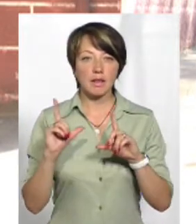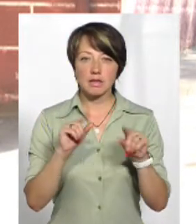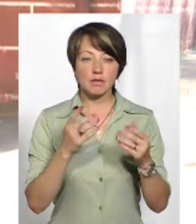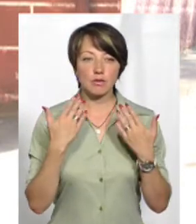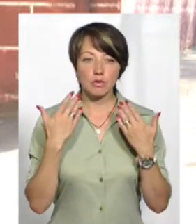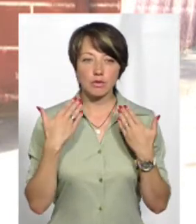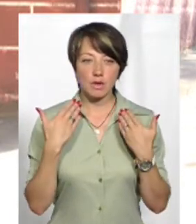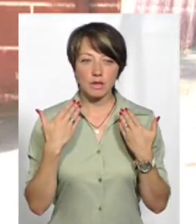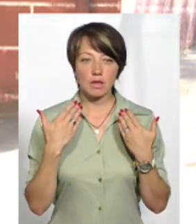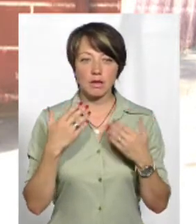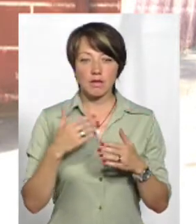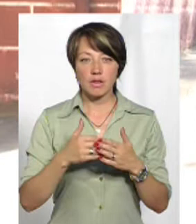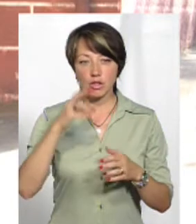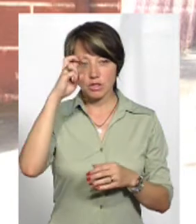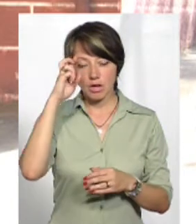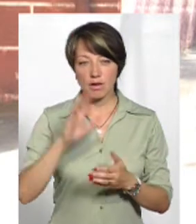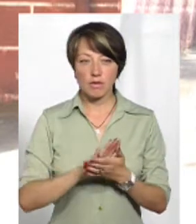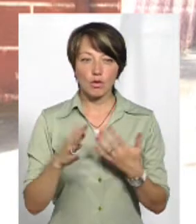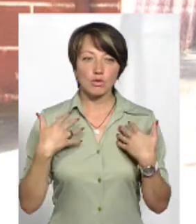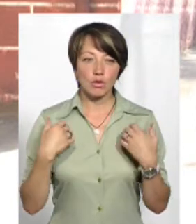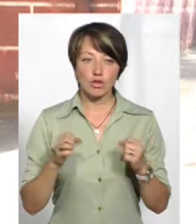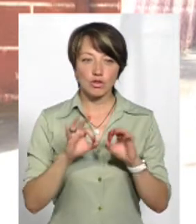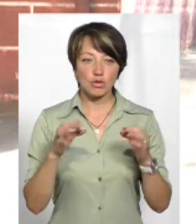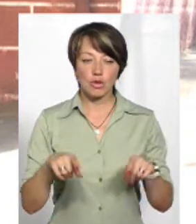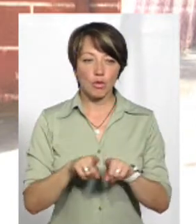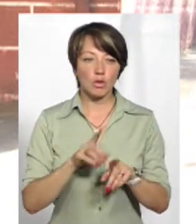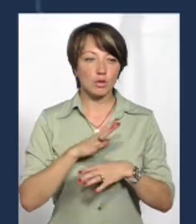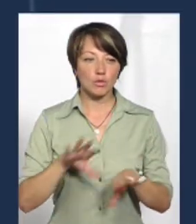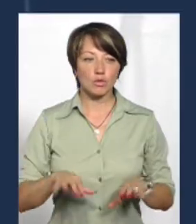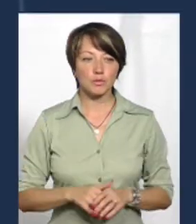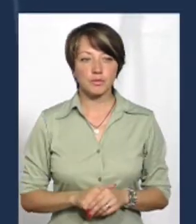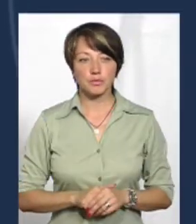відпочивати від держави, там десь оздоровлюватися, нічого такого не було.